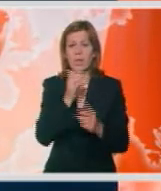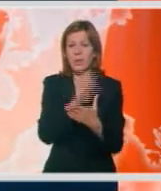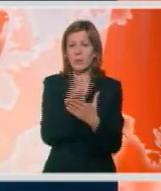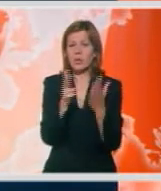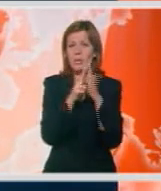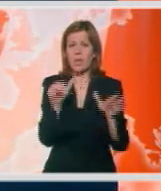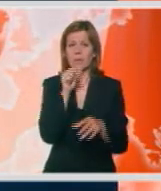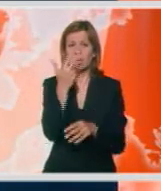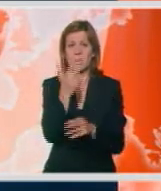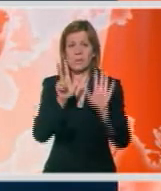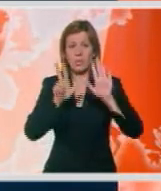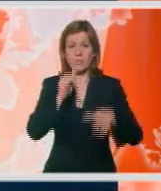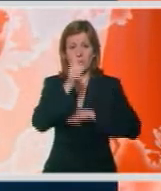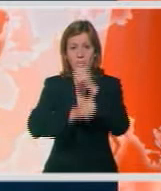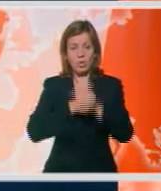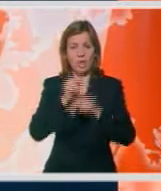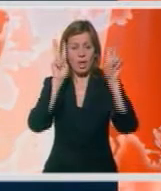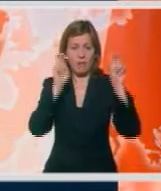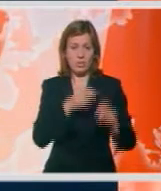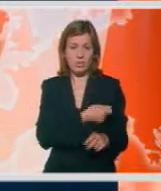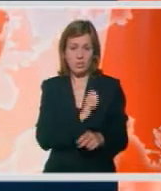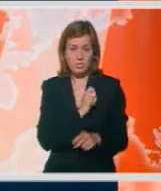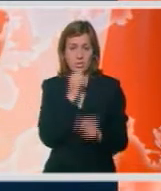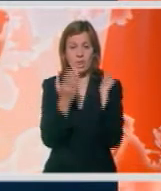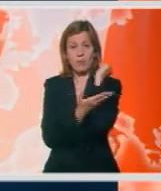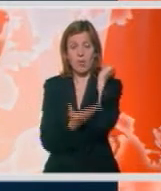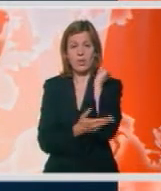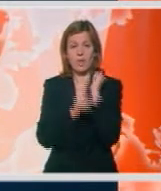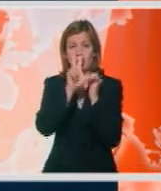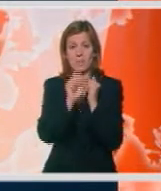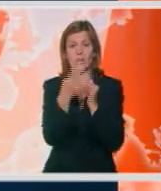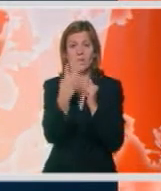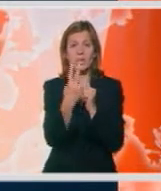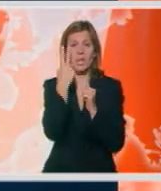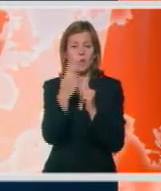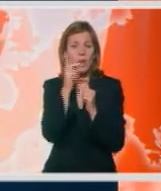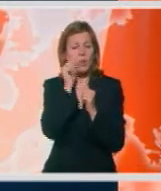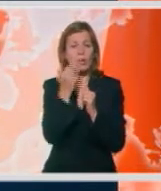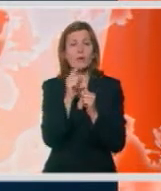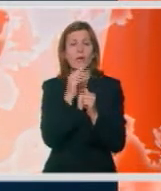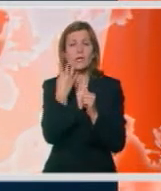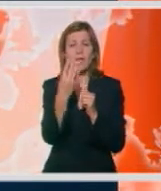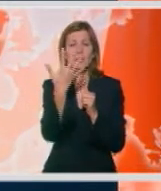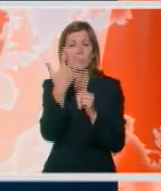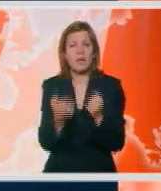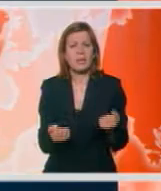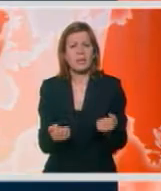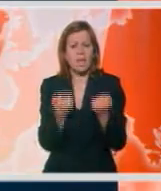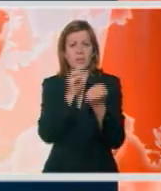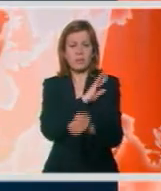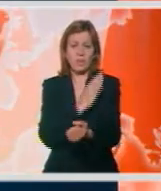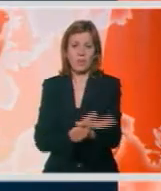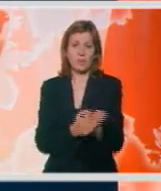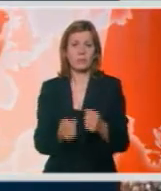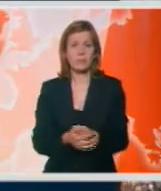18 i 38 godina, navela je policija. Povređeno je 342 ljudi, od kojih je 45-oro u teškom stanju.